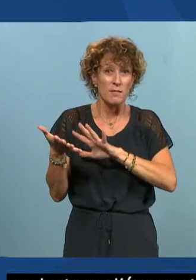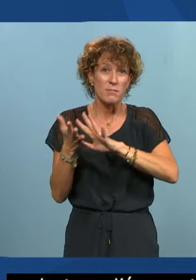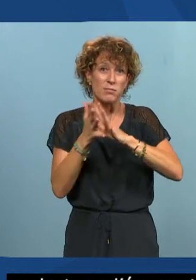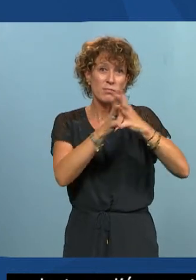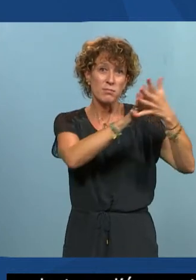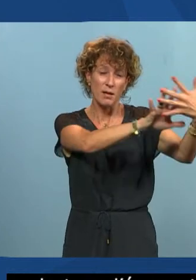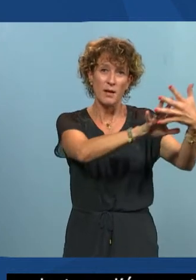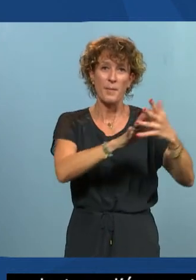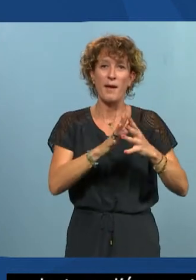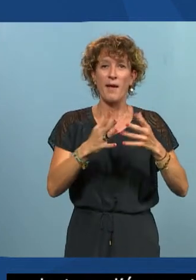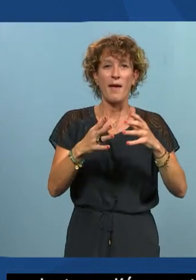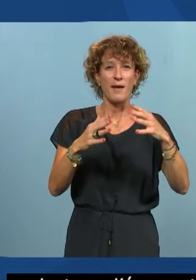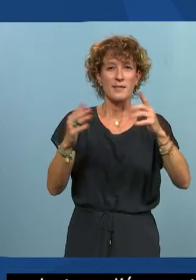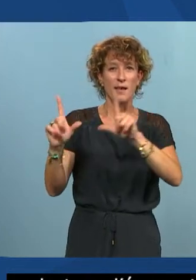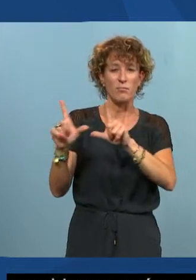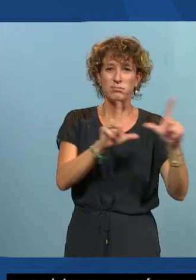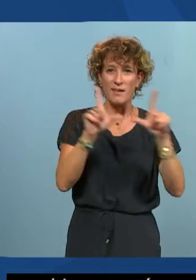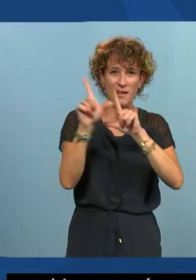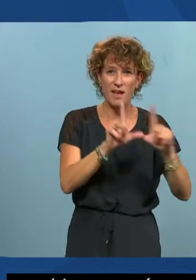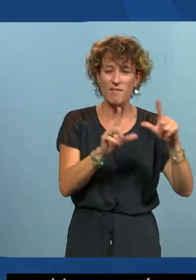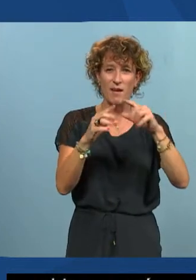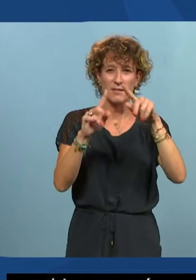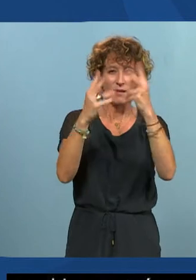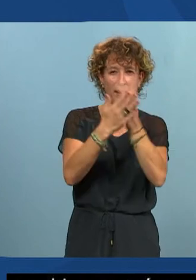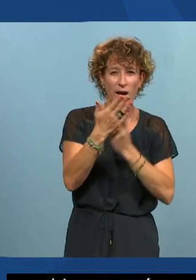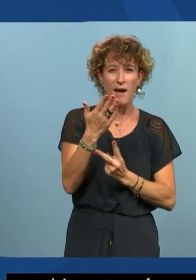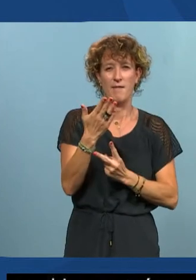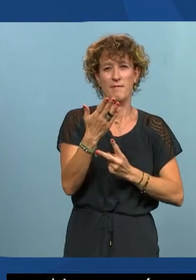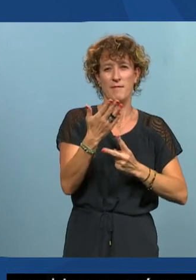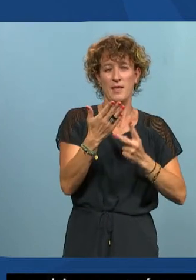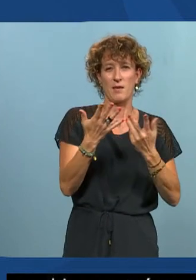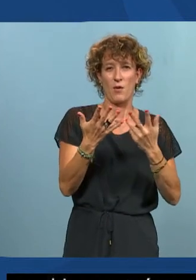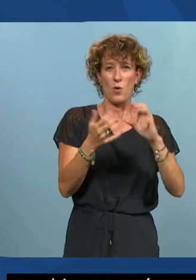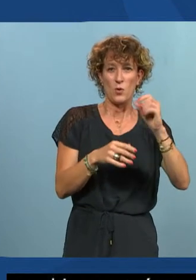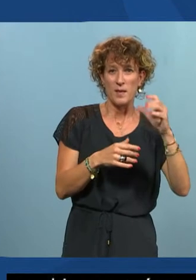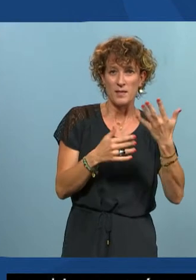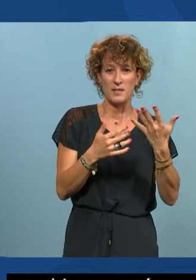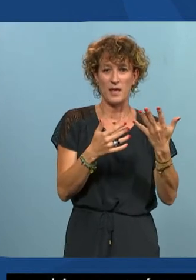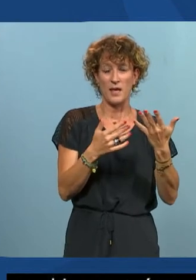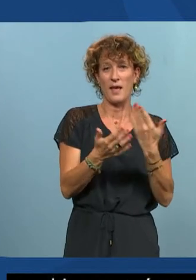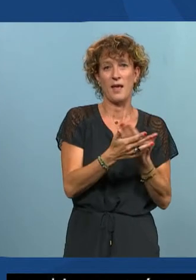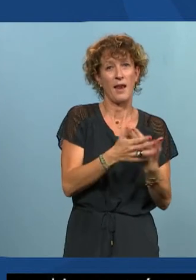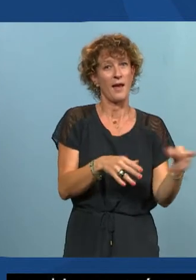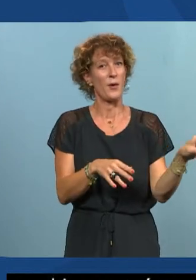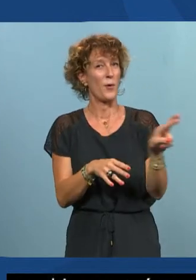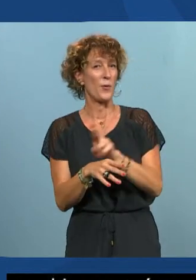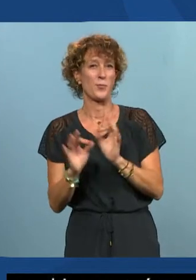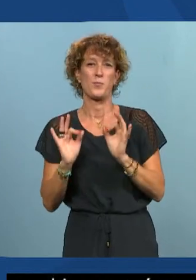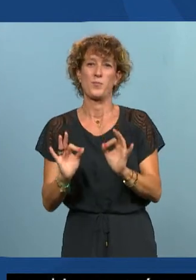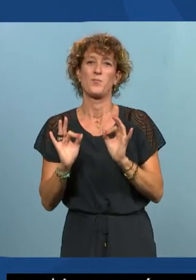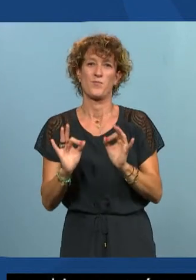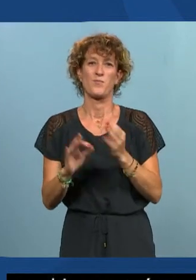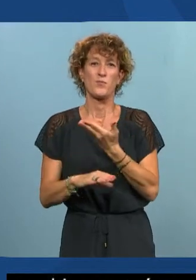interfaces graphiques sophistiquées, mais qui, du coup, étaient moins accessibles. Et c'est un juste retour aux choses d'aujourd'hui